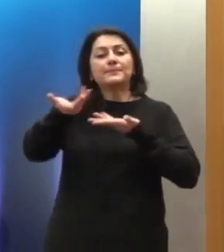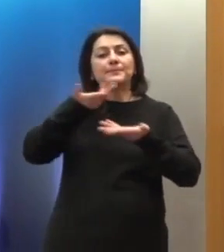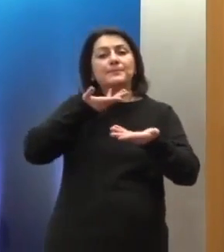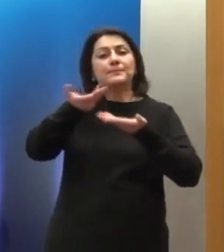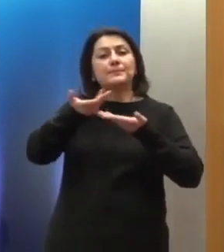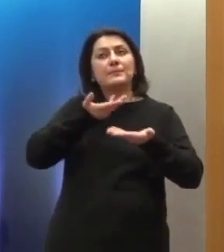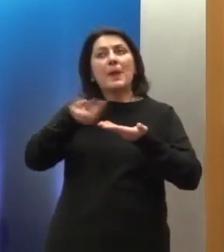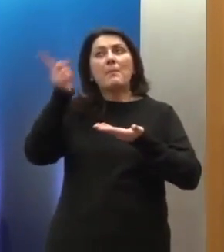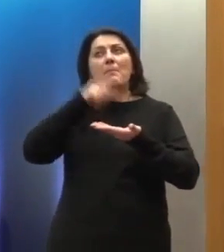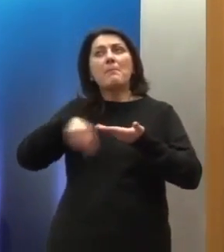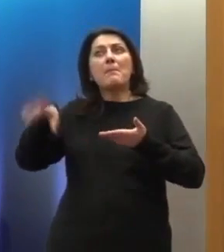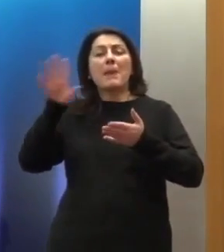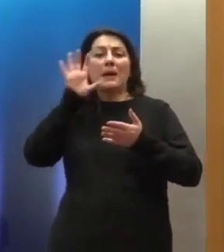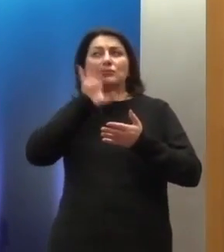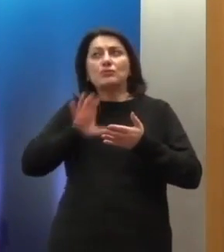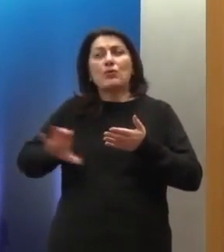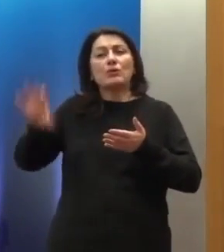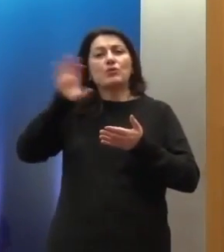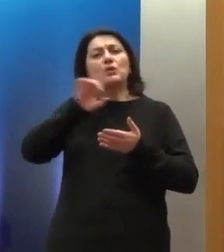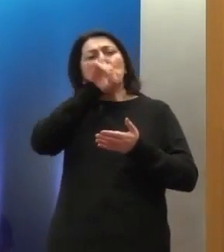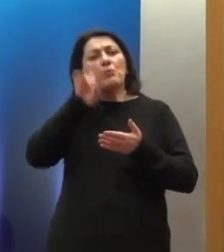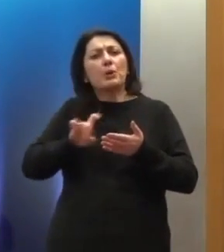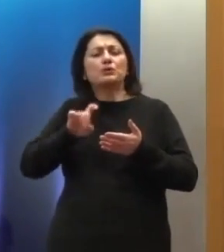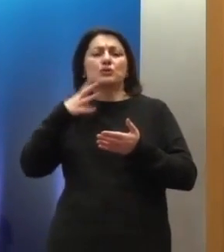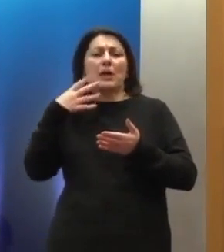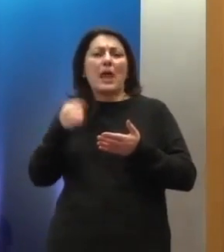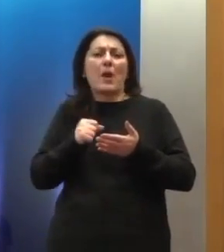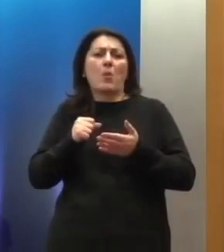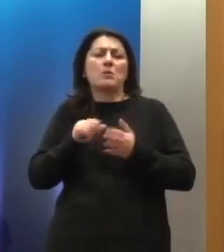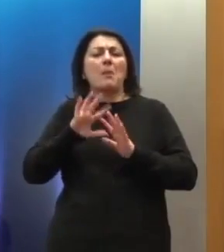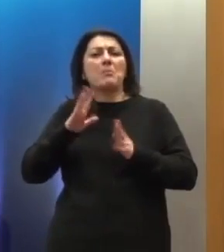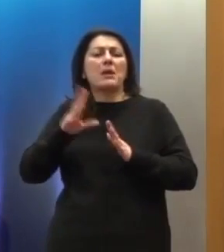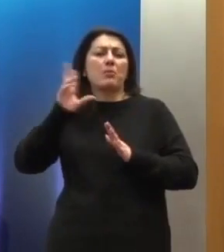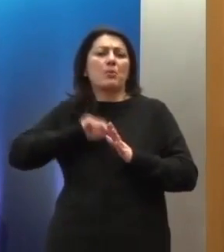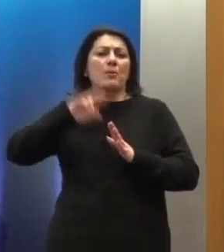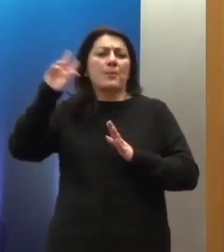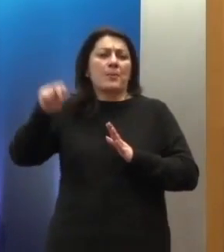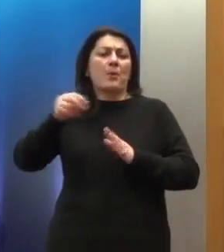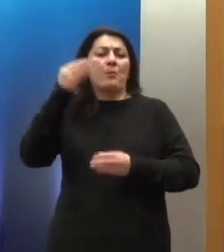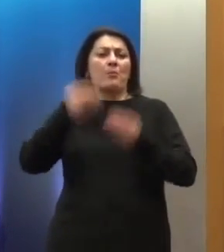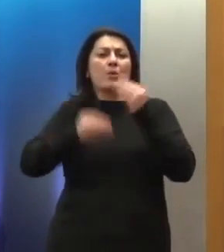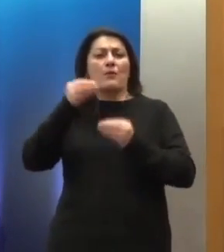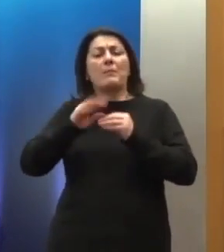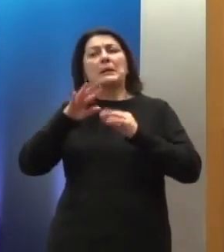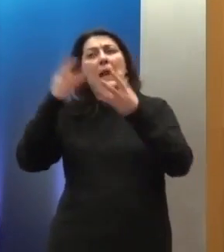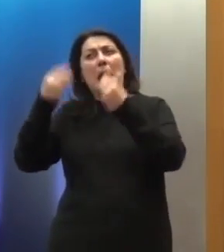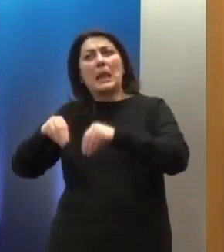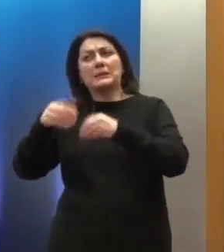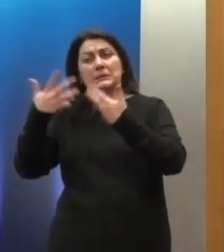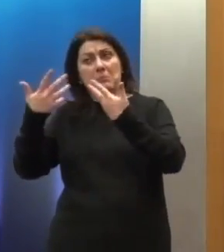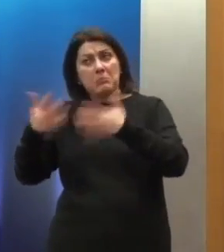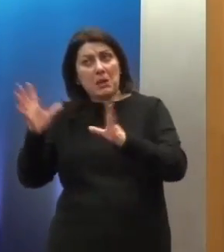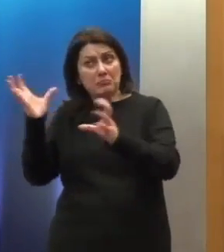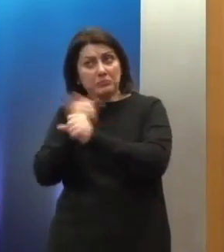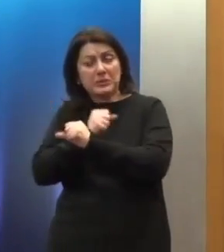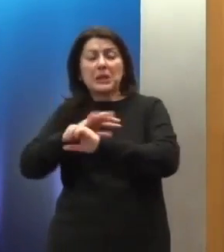άλλα κράτη τα οποία έχουν ενδεχόμενα αντιμετωπίσει παρόμοια προβλήματα και είτε τα έχουν επιλύσει επιτυχώς, είτε απέτυχαν